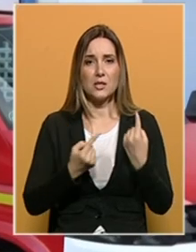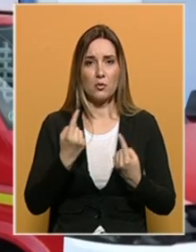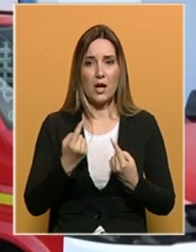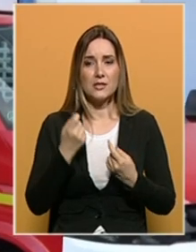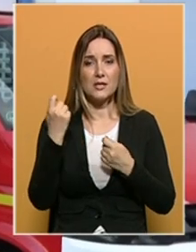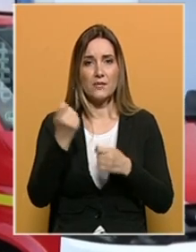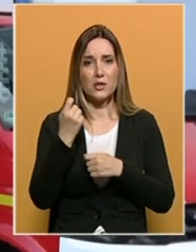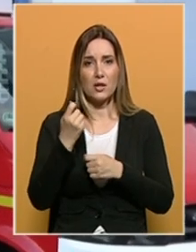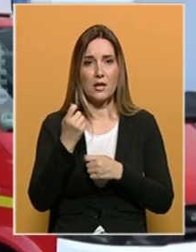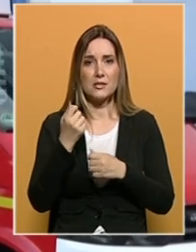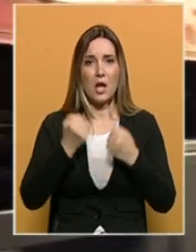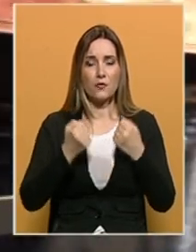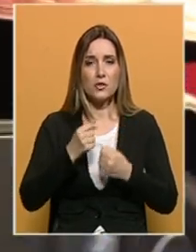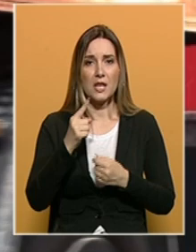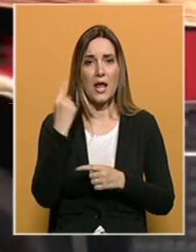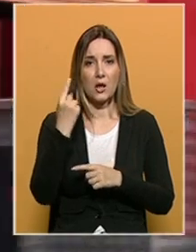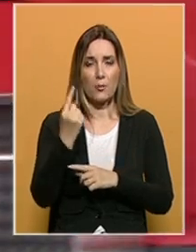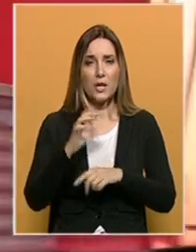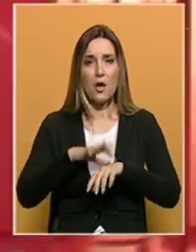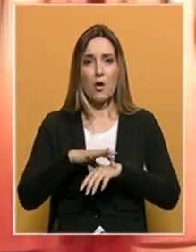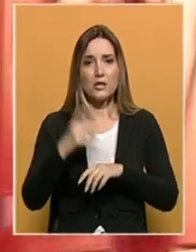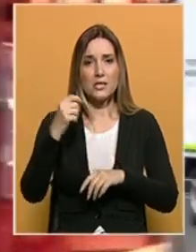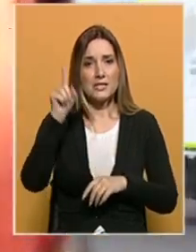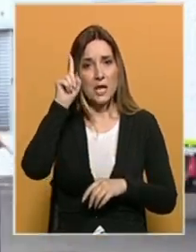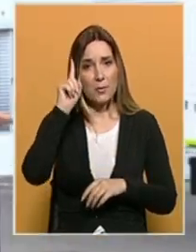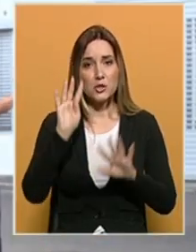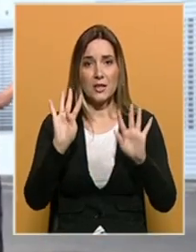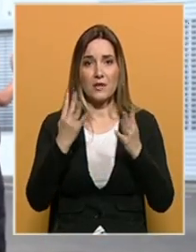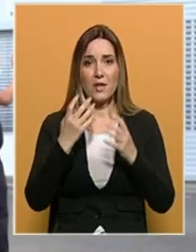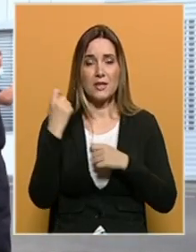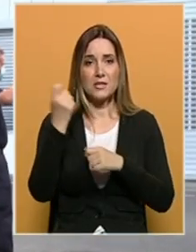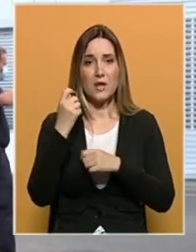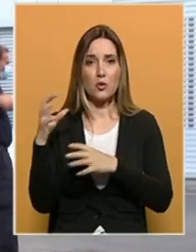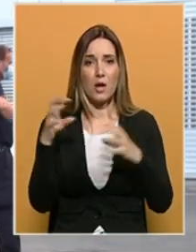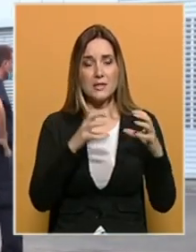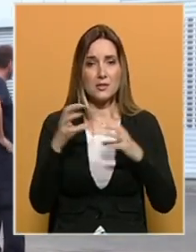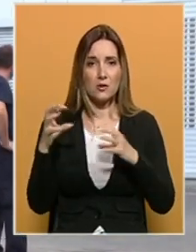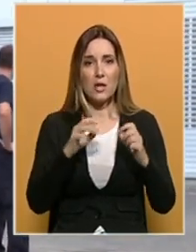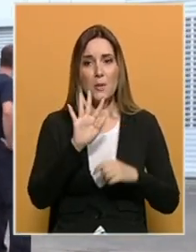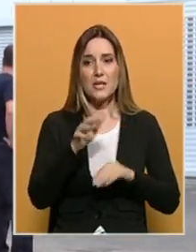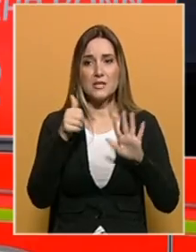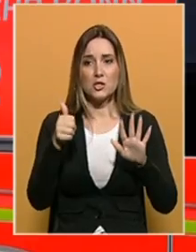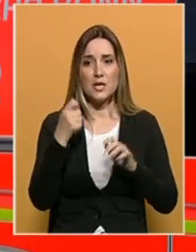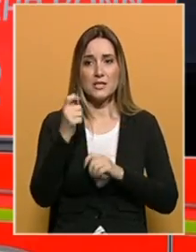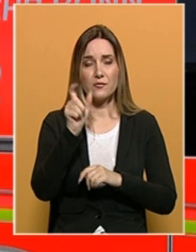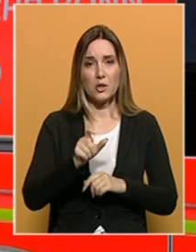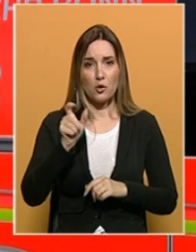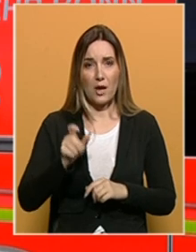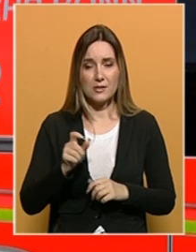vatrogasna vozila i helikoptere. U Grčku se iz Njemačke ukutilo 19 vatrogasnih vozila i 56 vatrogasaca.